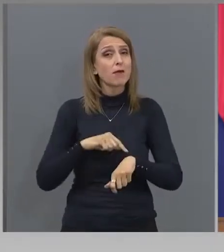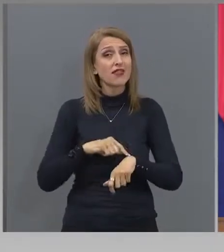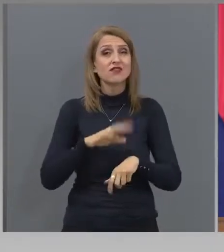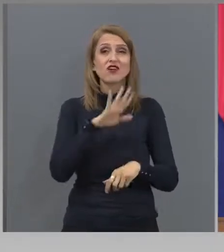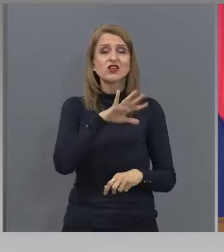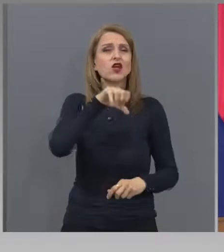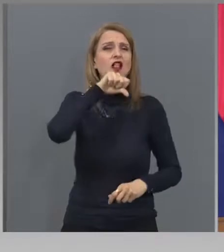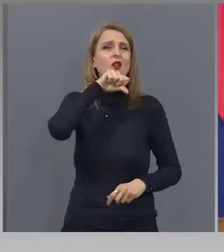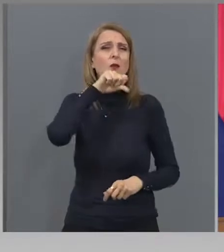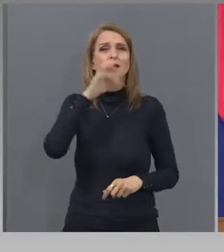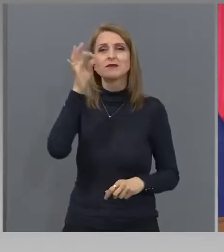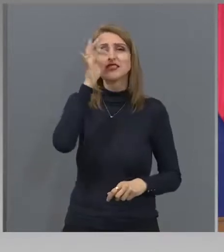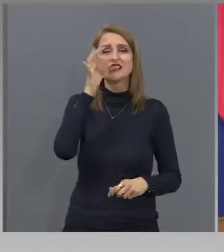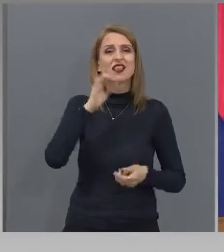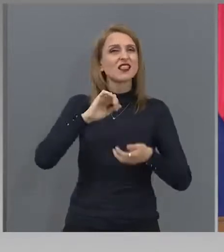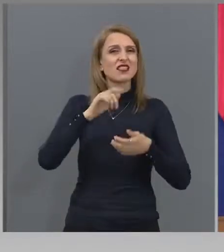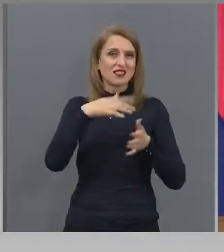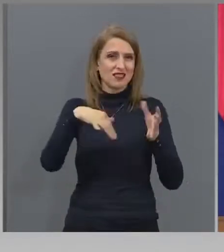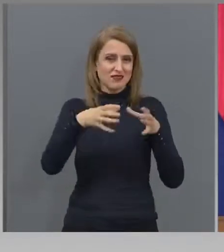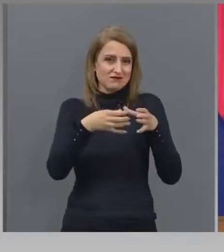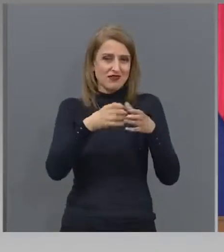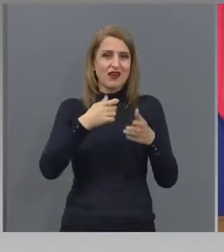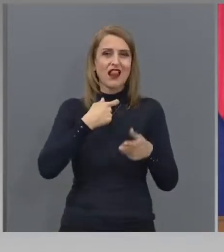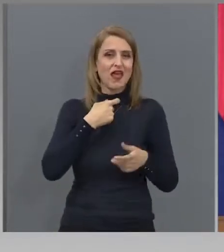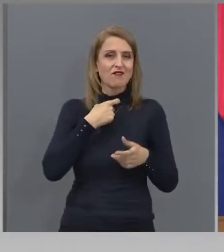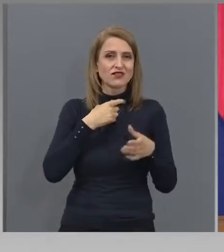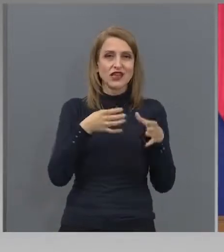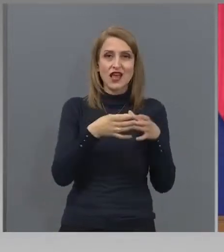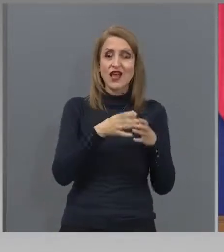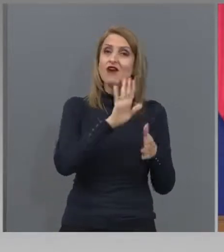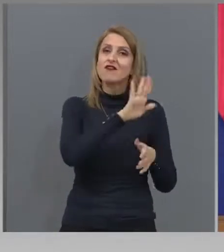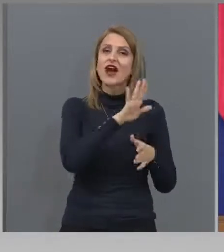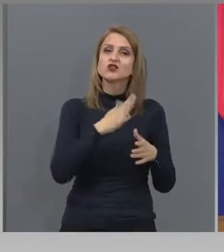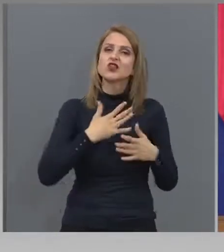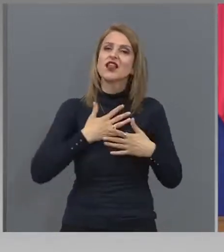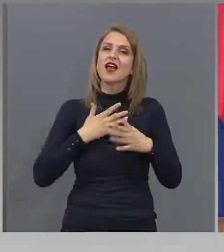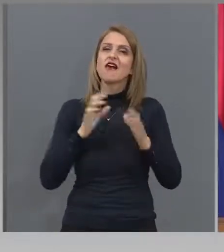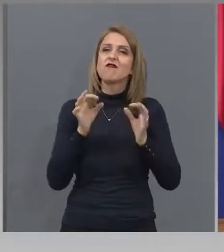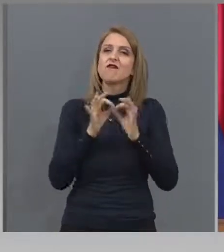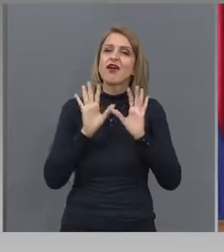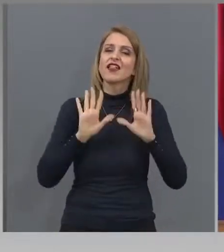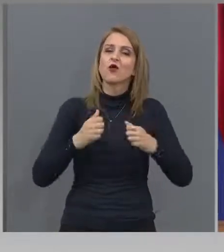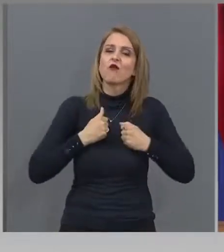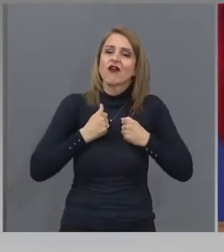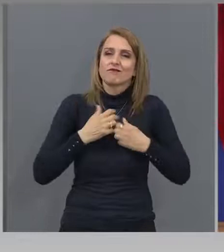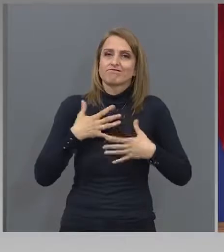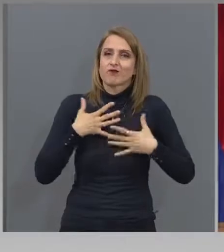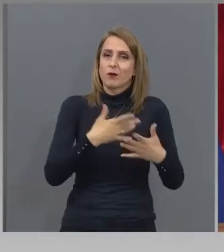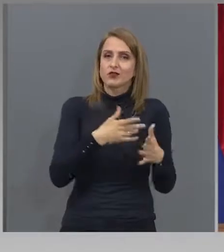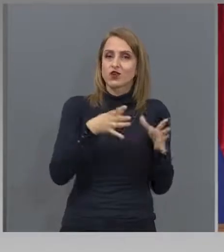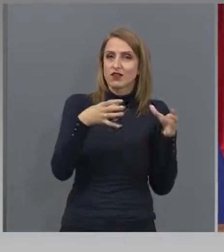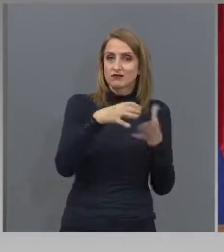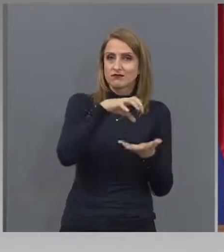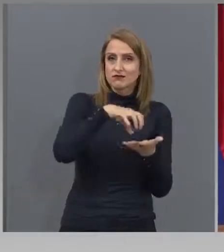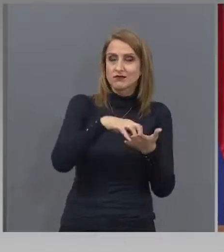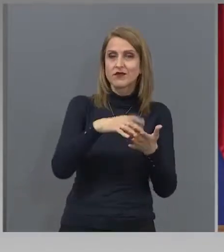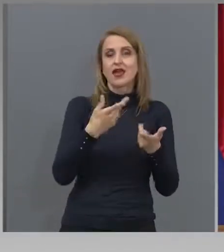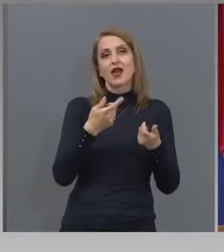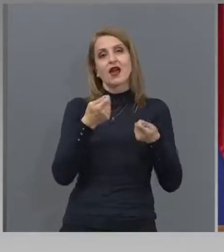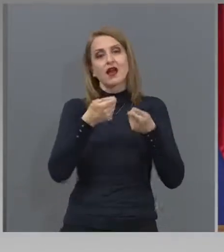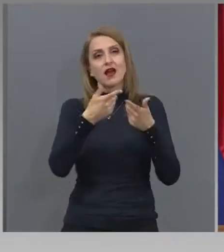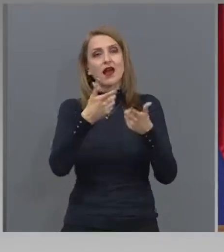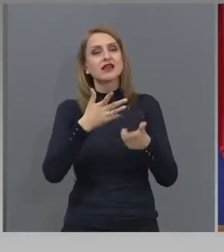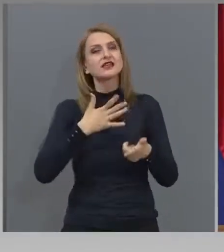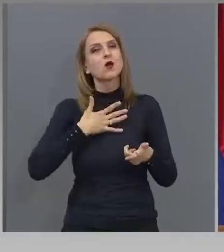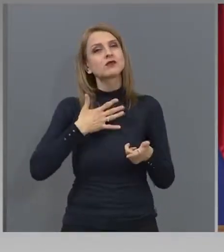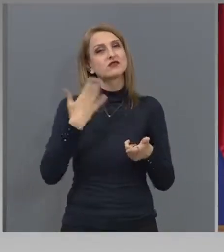клуб. Вчера феновете се обърнаха към вас, отделно изпратиха въпроси към настоящия все още собственик. Какво